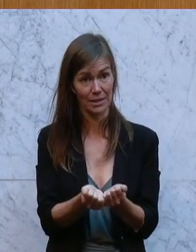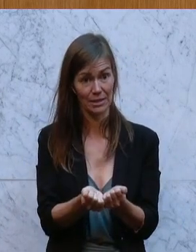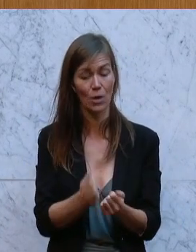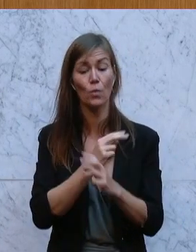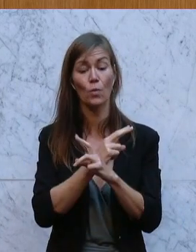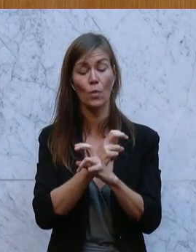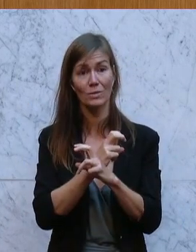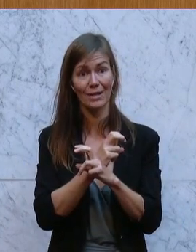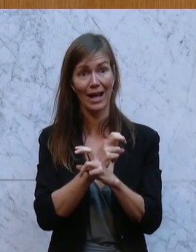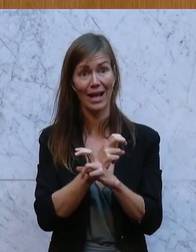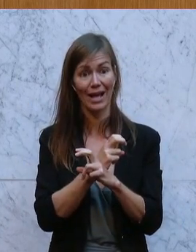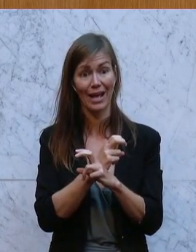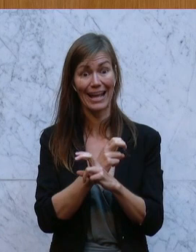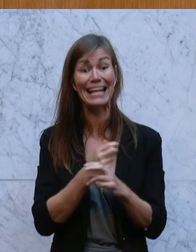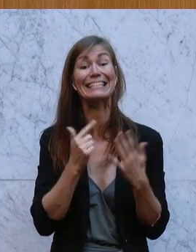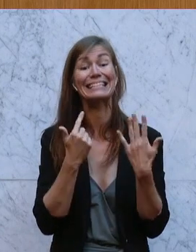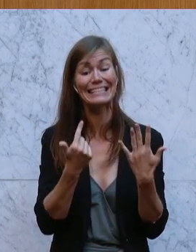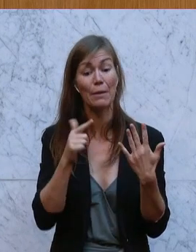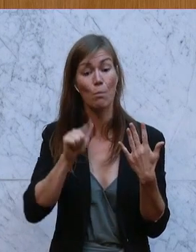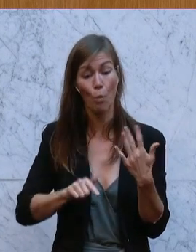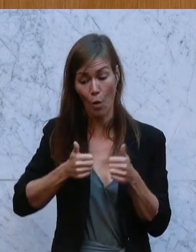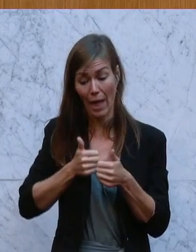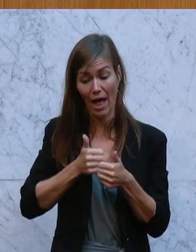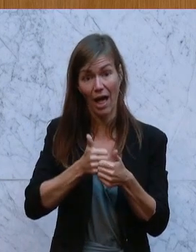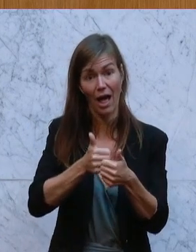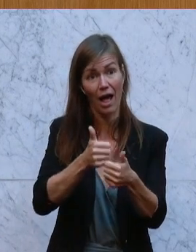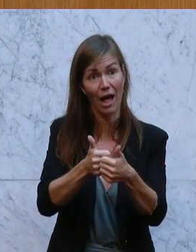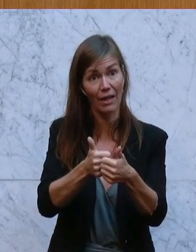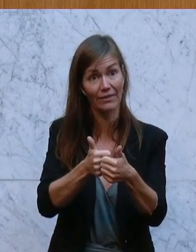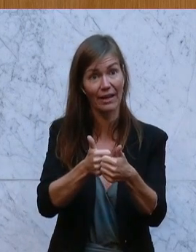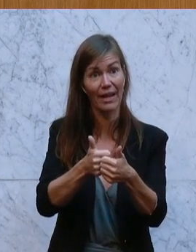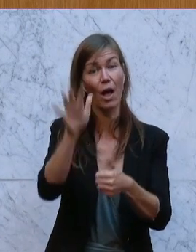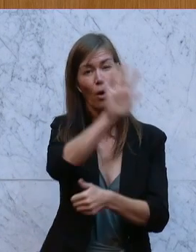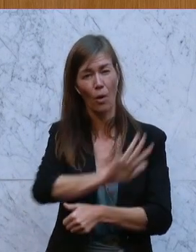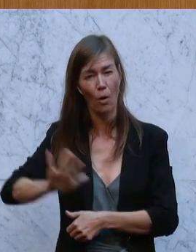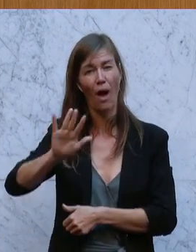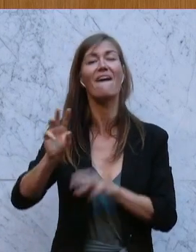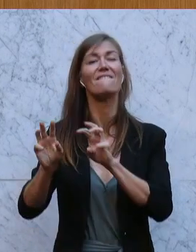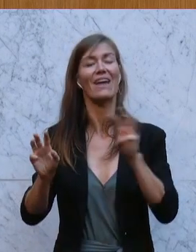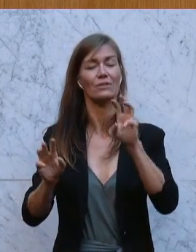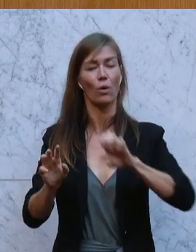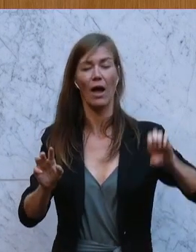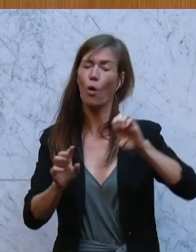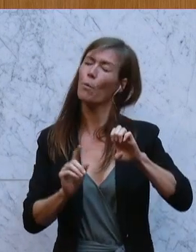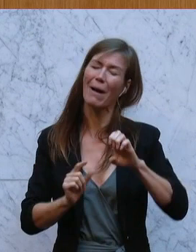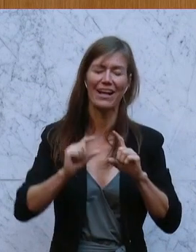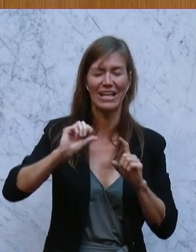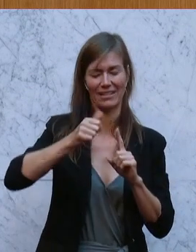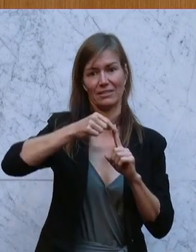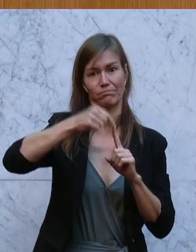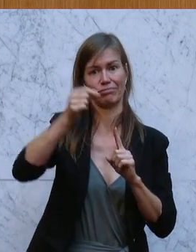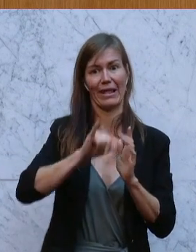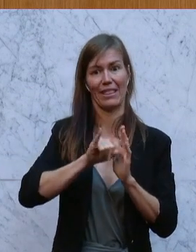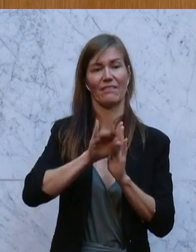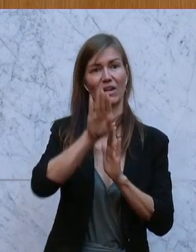siebente Monat in Folge die höchste Inflation in Westeuropa. Wir haben das drittniedrigste Wirtschaftswachstum